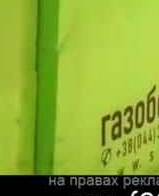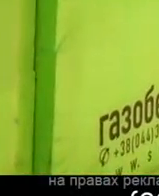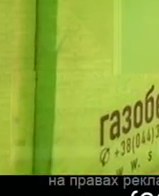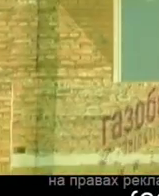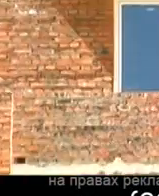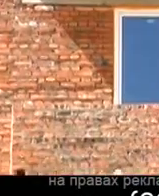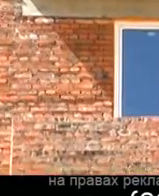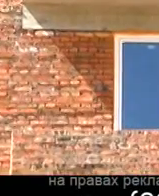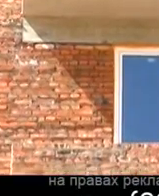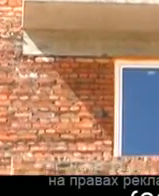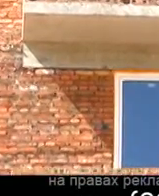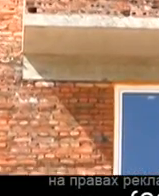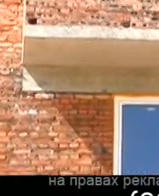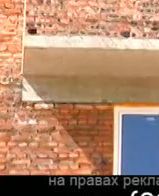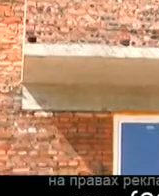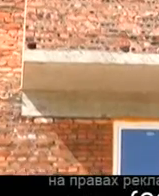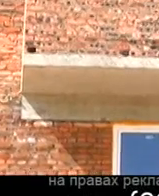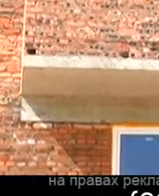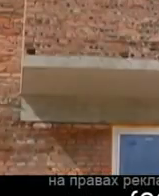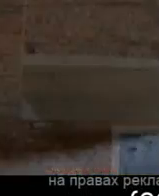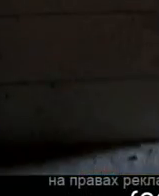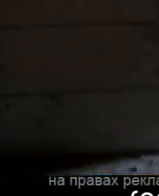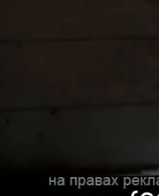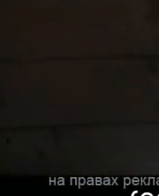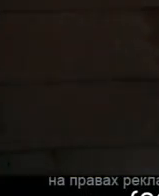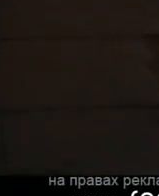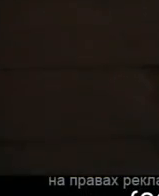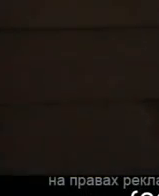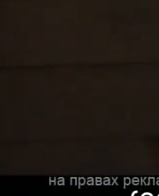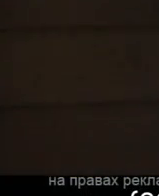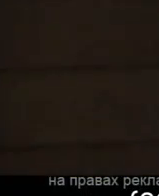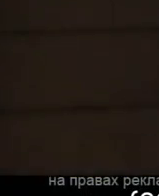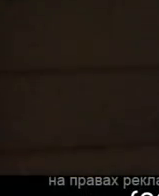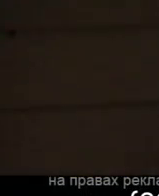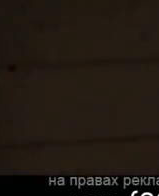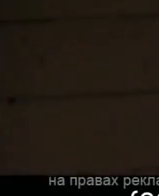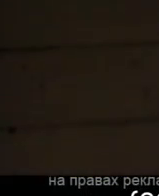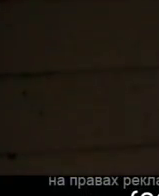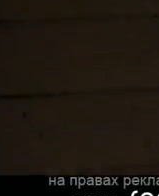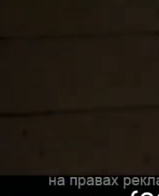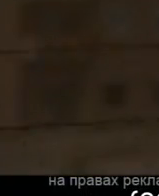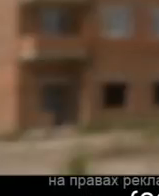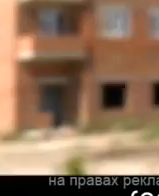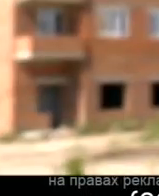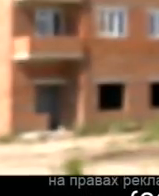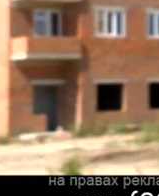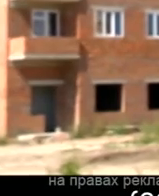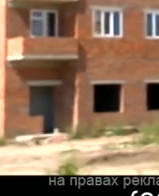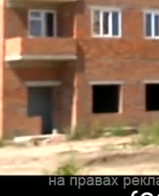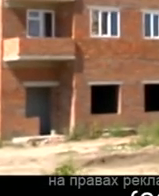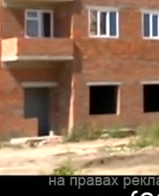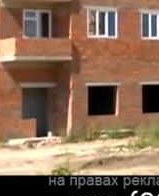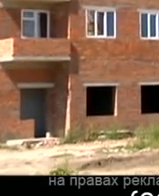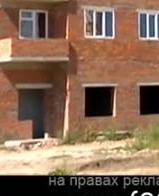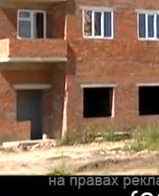помірну ціну ви отримуєте утеплену квартиру з оздобленням, декоративною штукатуркою та високими стелями. Опалення кожної квартири індивідуальне,